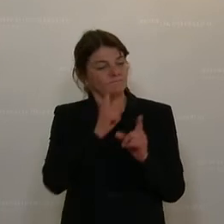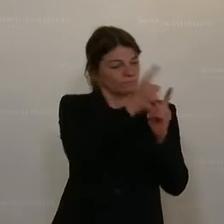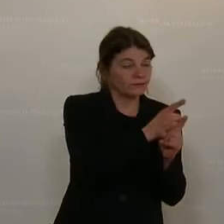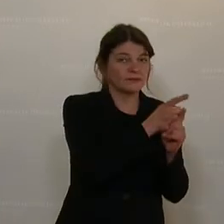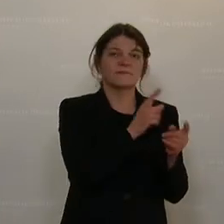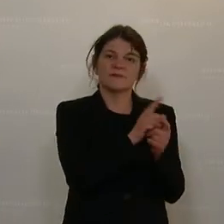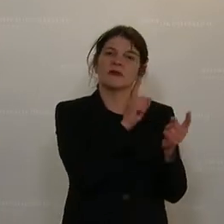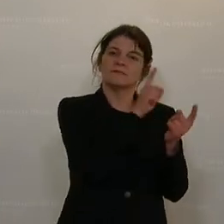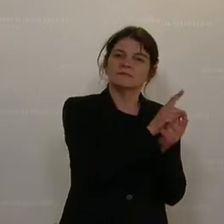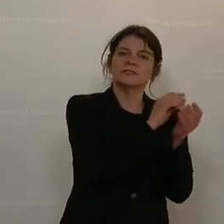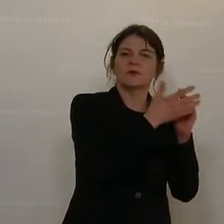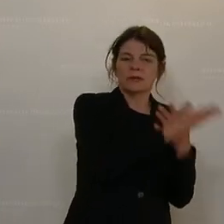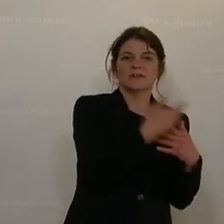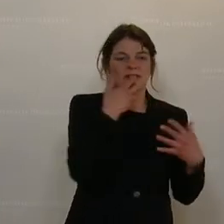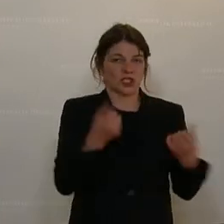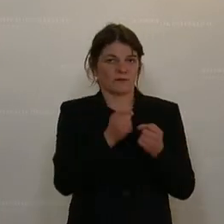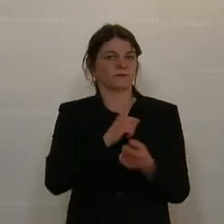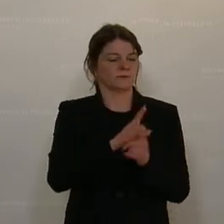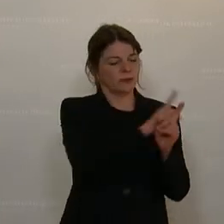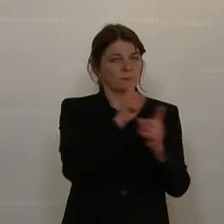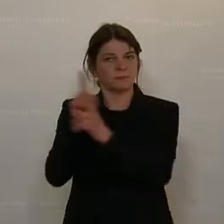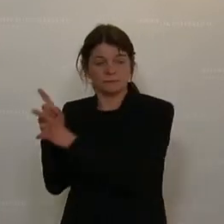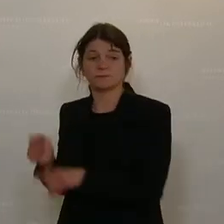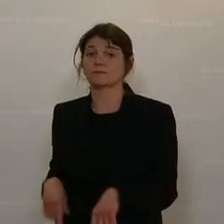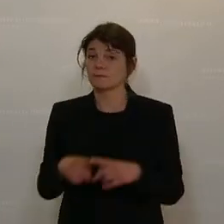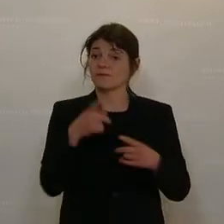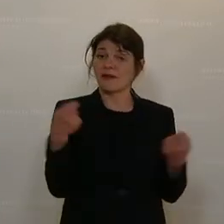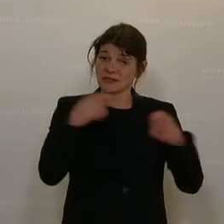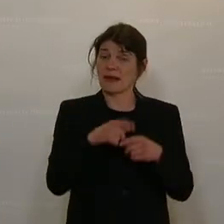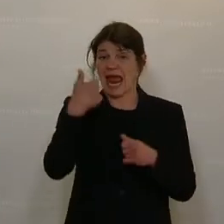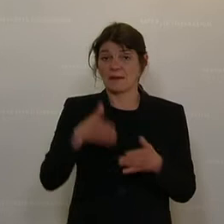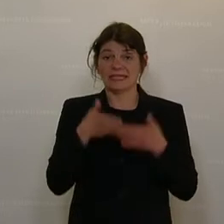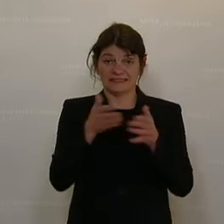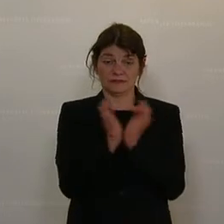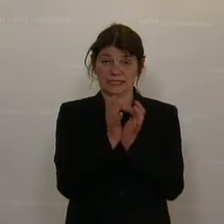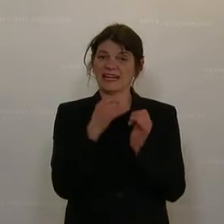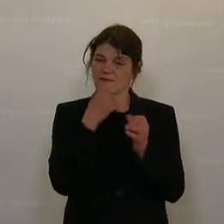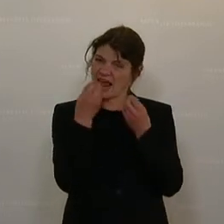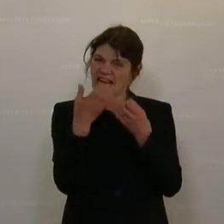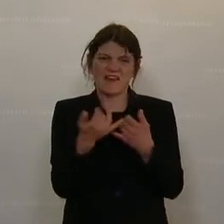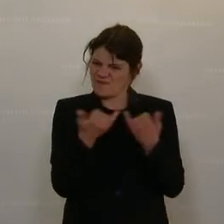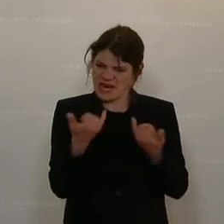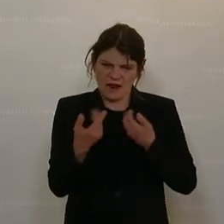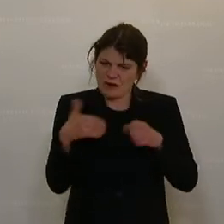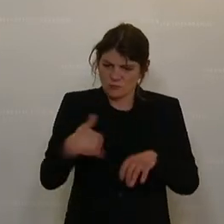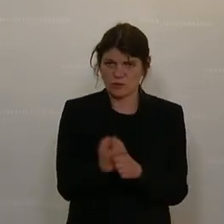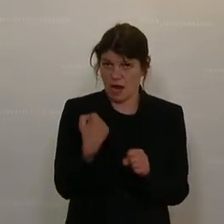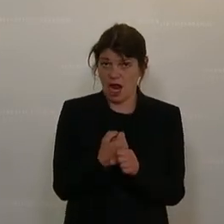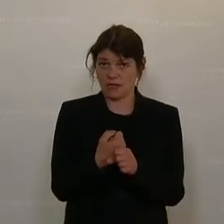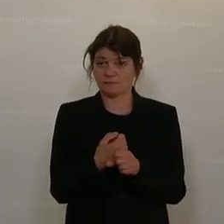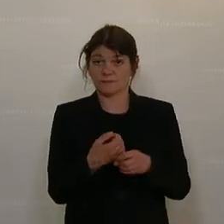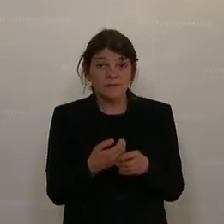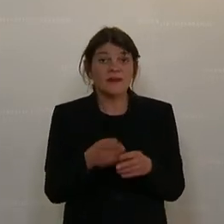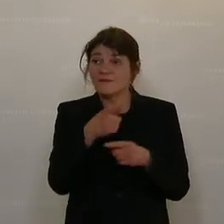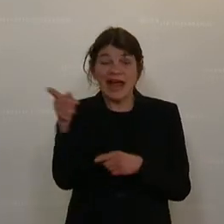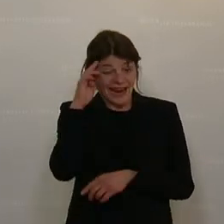Ich werde Ihnen jetzt ein Beispiel zum Ablauf der Finanzierung bei einem Hilfsmittel erklären. Und Sie werden, viele, sich damit beschäftigen, noch viel